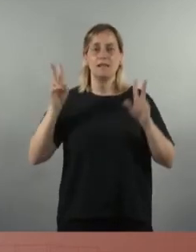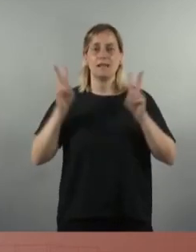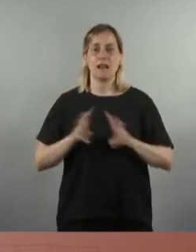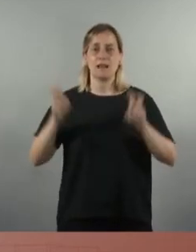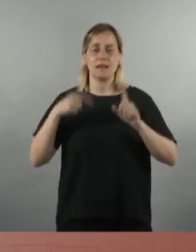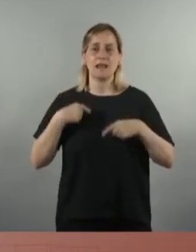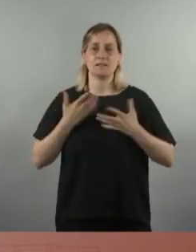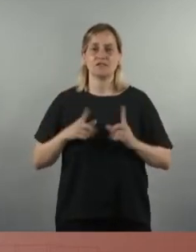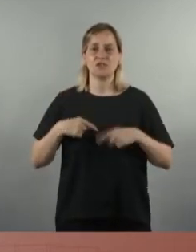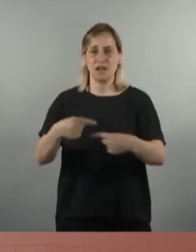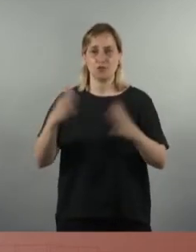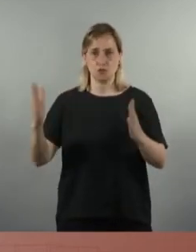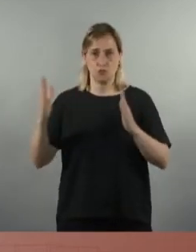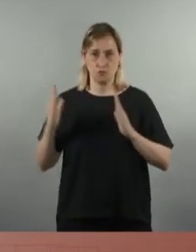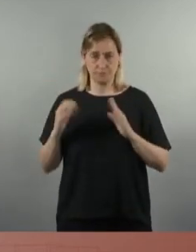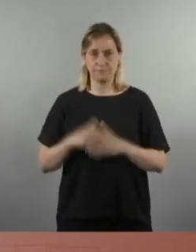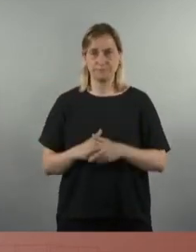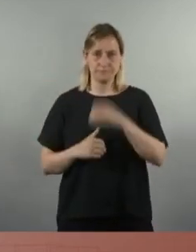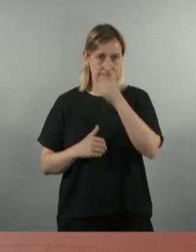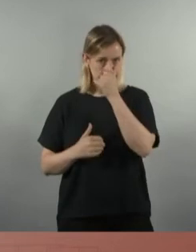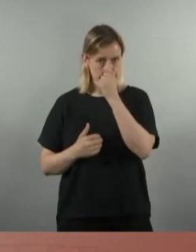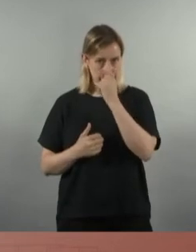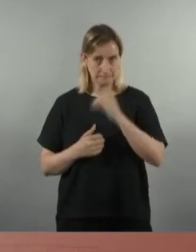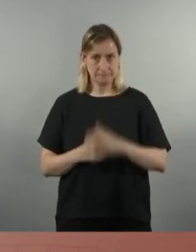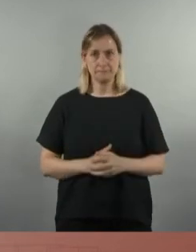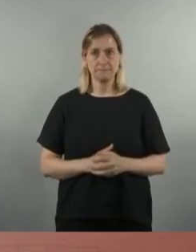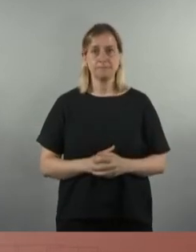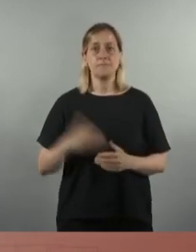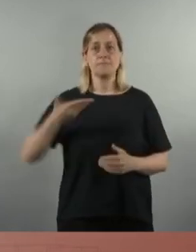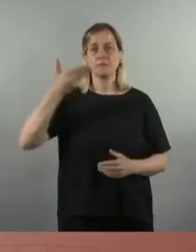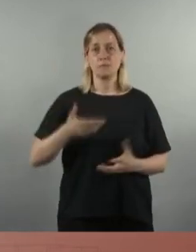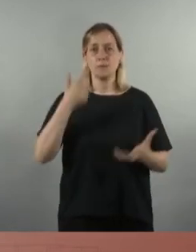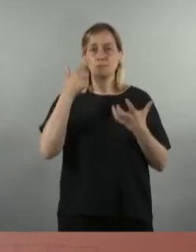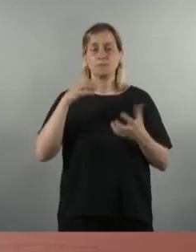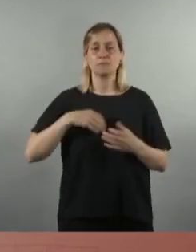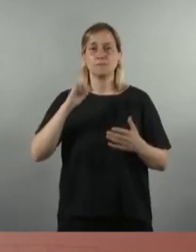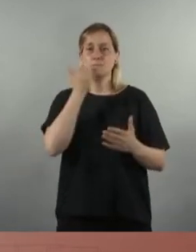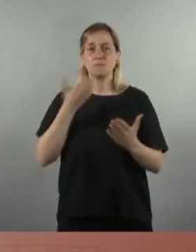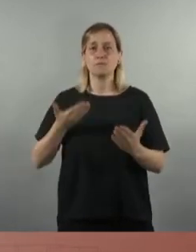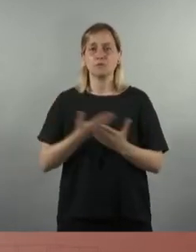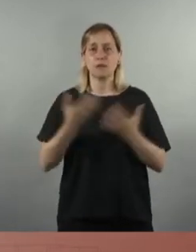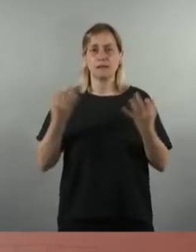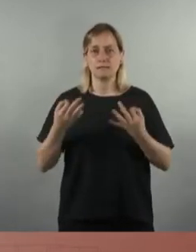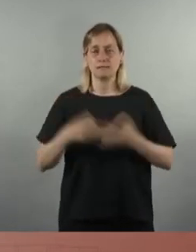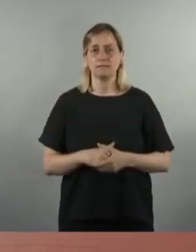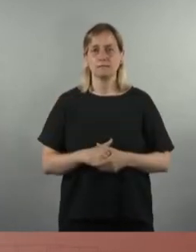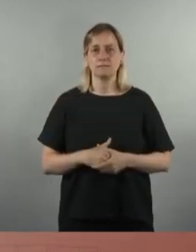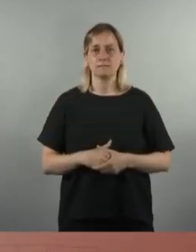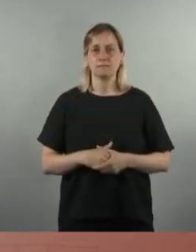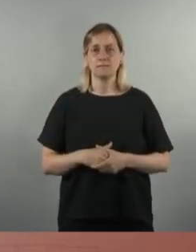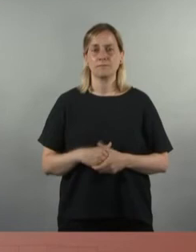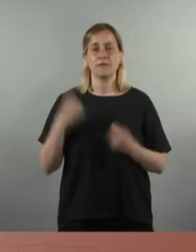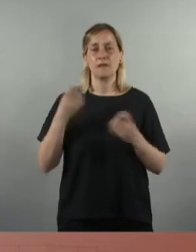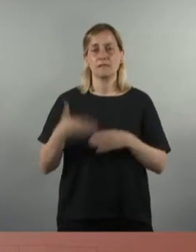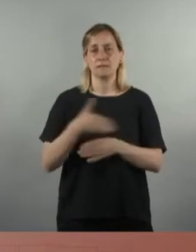Aquests no els comptem, aquests van a banda. Una altra cosa important a destacar de la moció és que cal que fem un